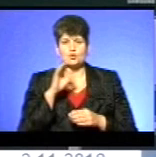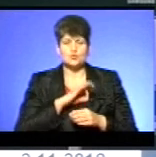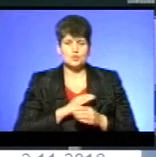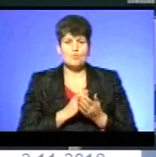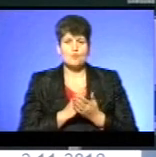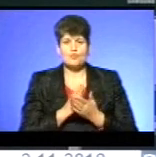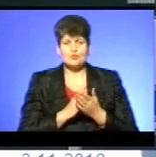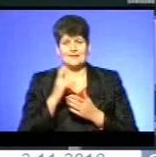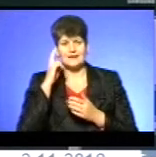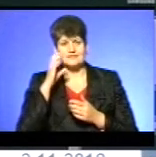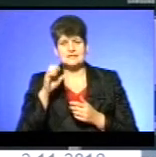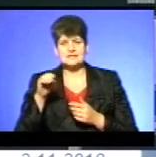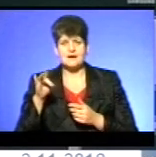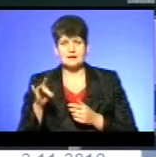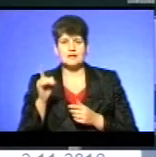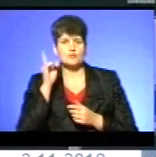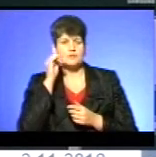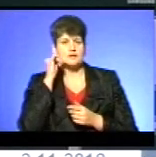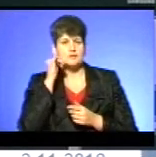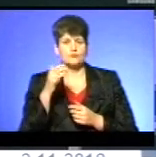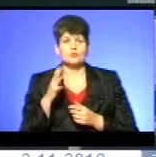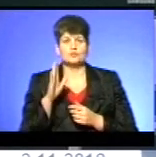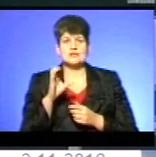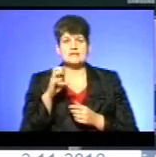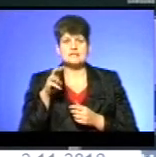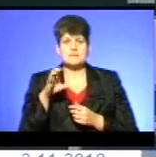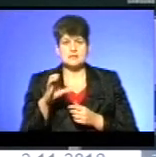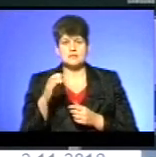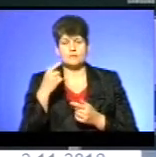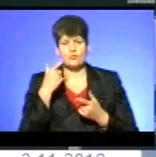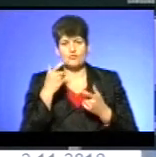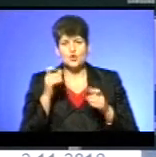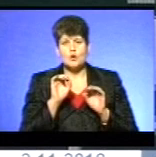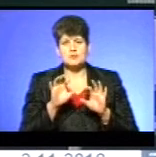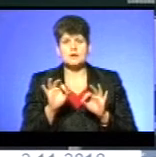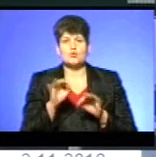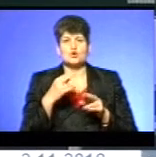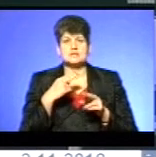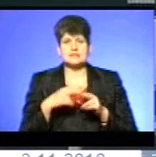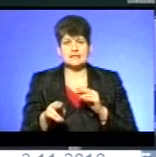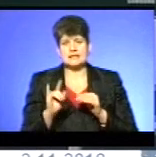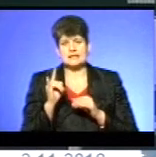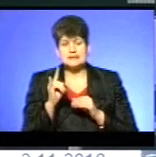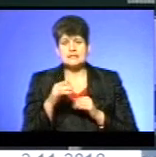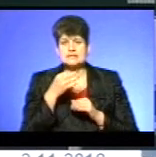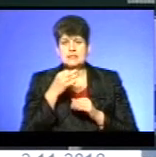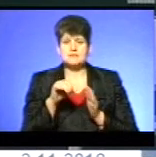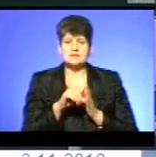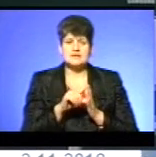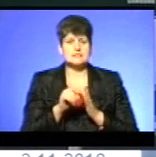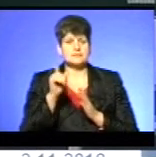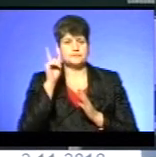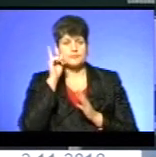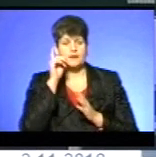послугами «Київстару», на мобільний телефон надходитиме смс-повідомлення про зникнення дитини. Як повідомила представниця мобільного